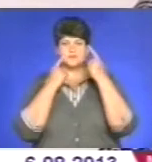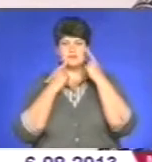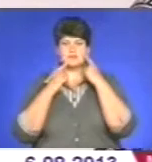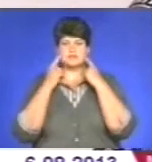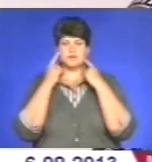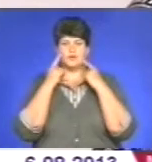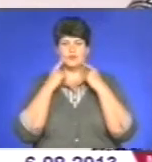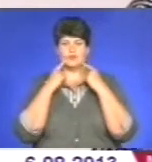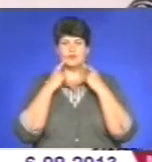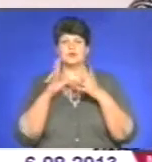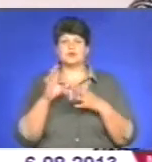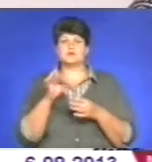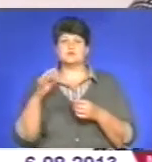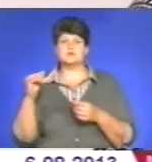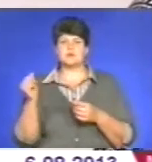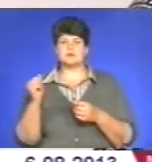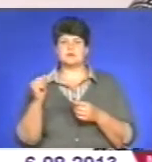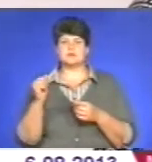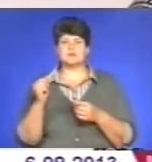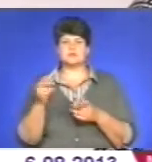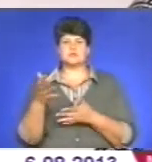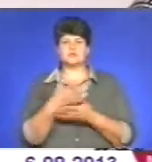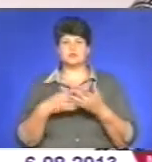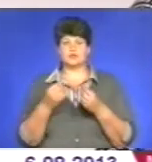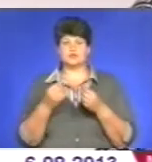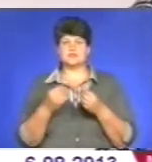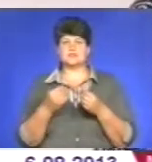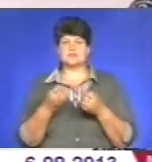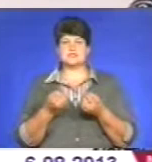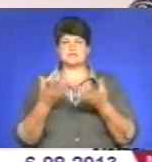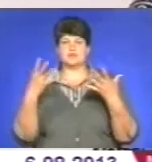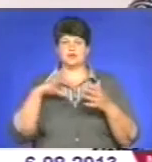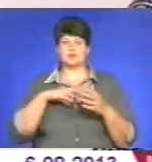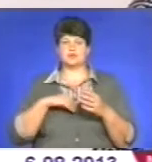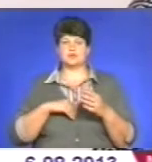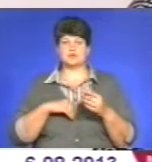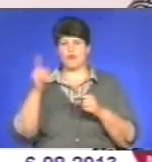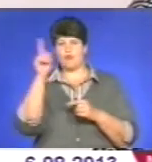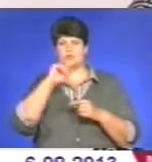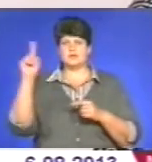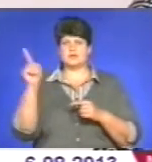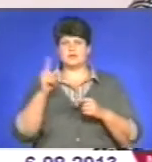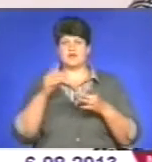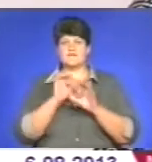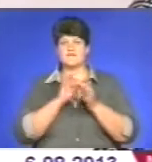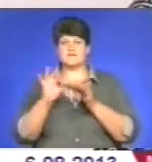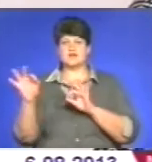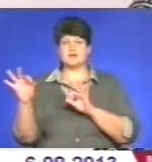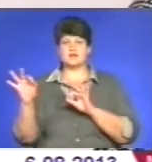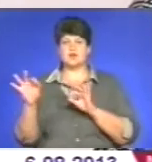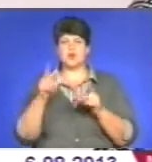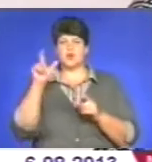жих образ, спустошуючи наський світлі душі. У блискав ці невинносимих фраз людське все